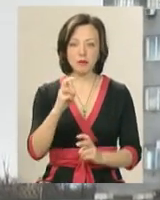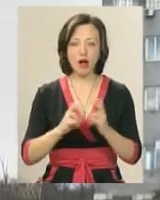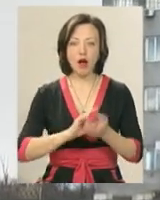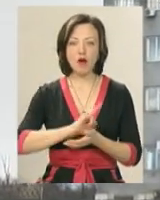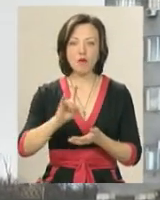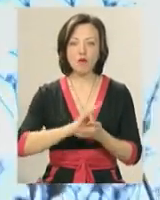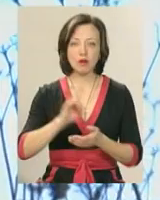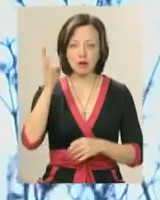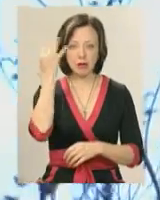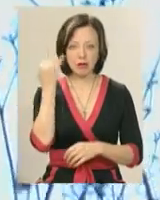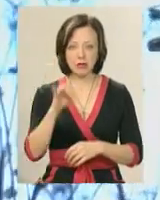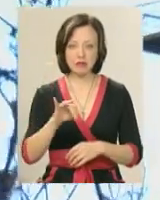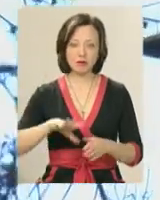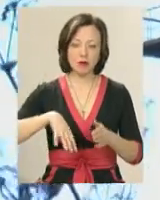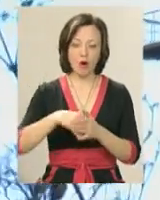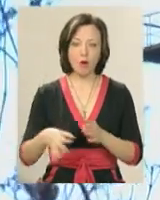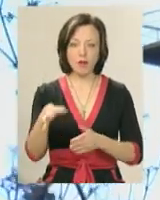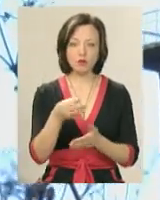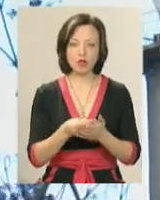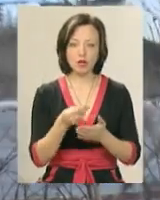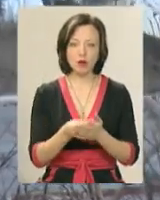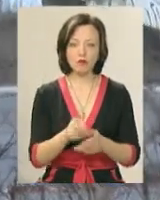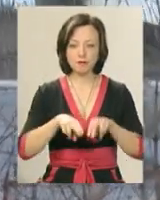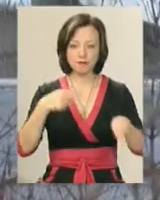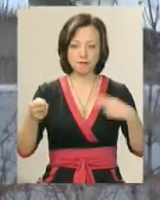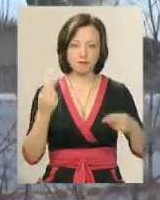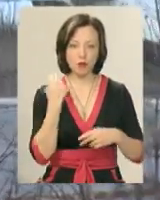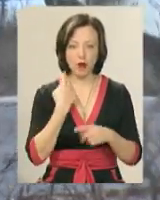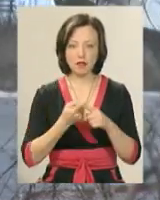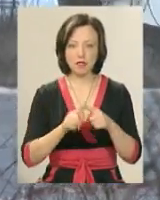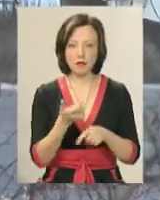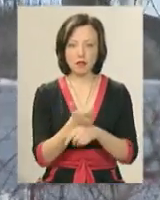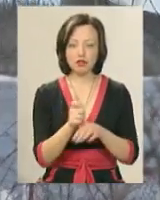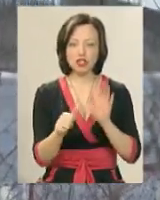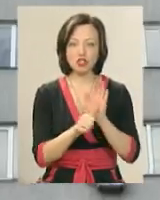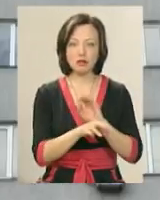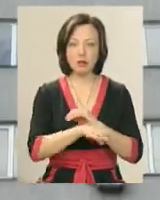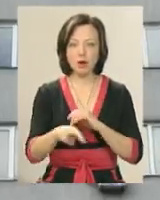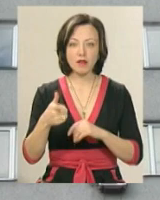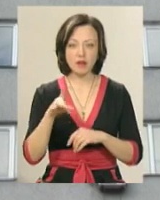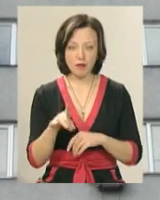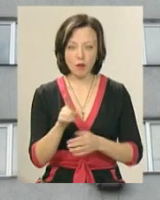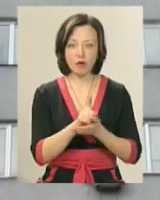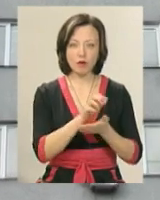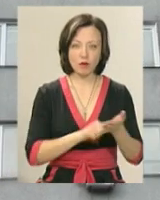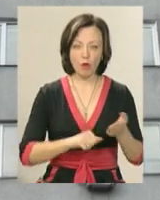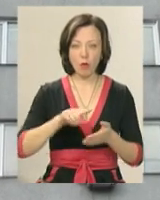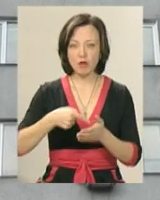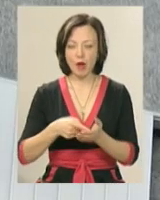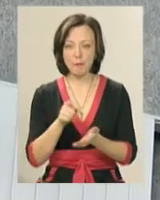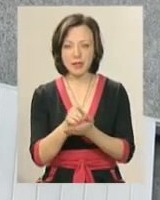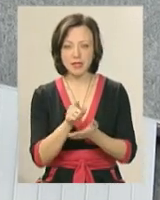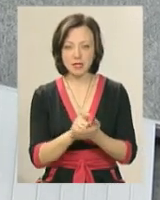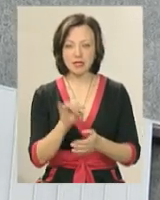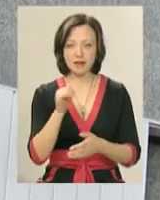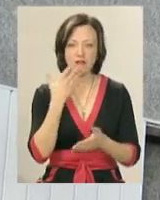«Аеропорт Хмельницький» за рахунок обласного бюджету розрахувалося з бургами. Це більше 6 мільйонів гривень – фіскальникам, комунальникам, пенсійникам